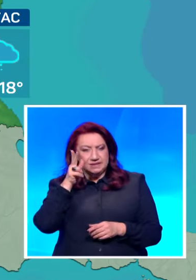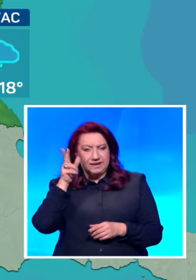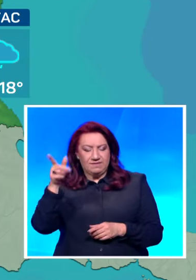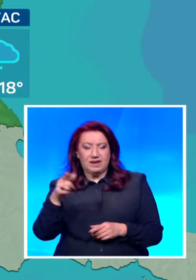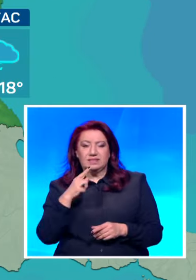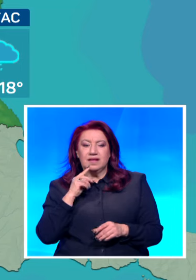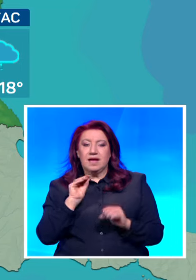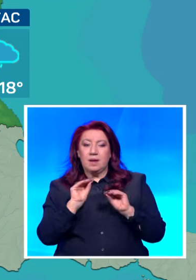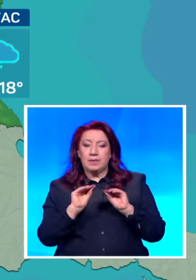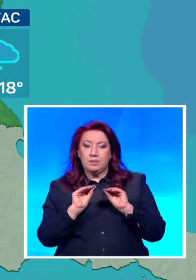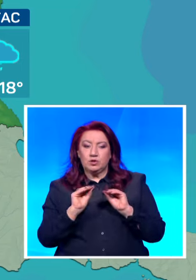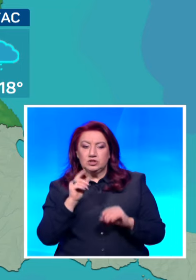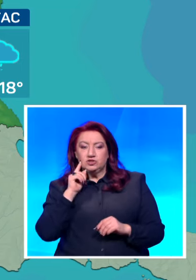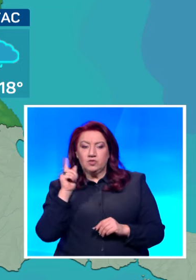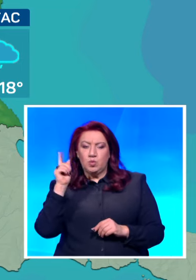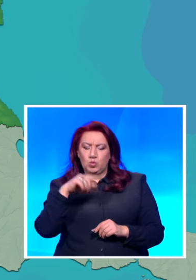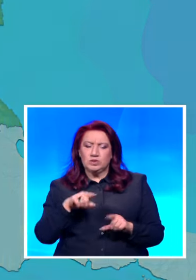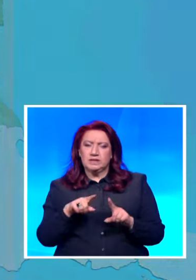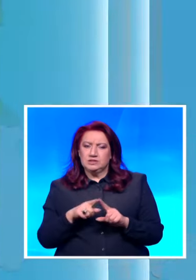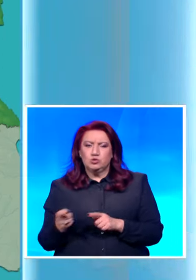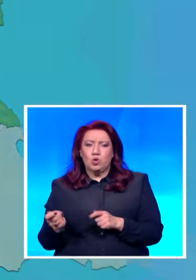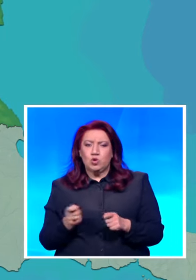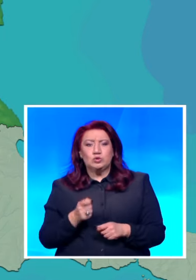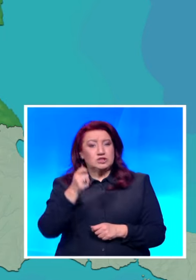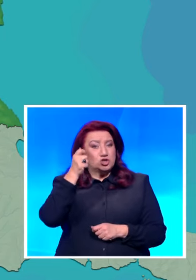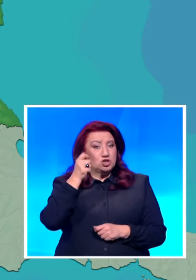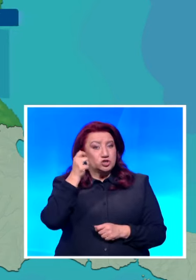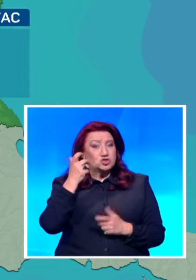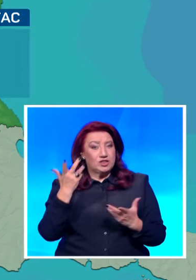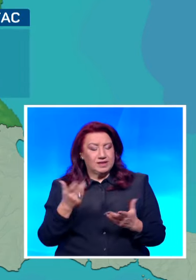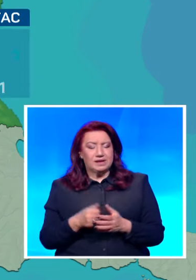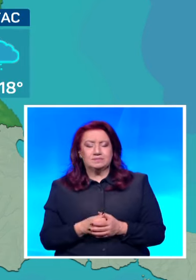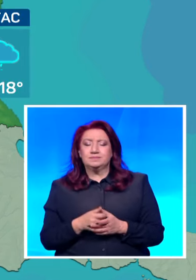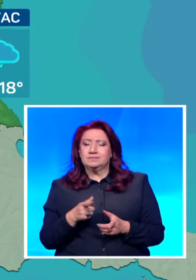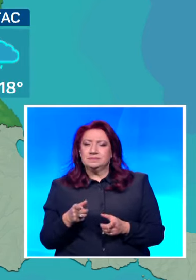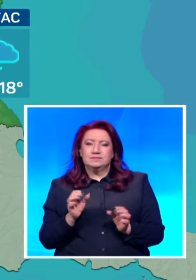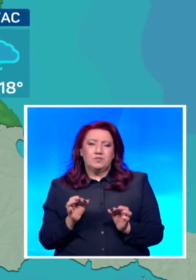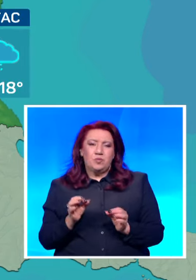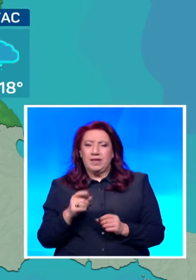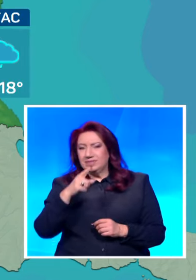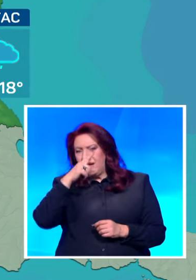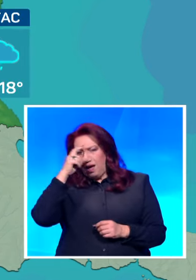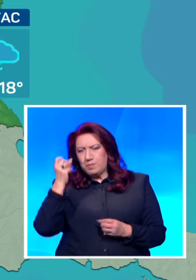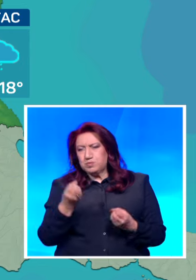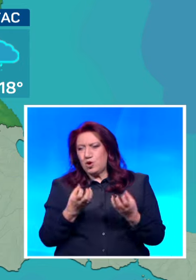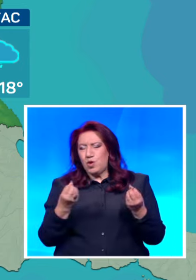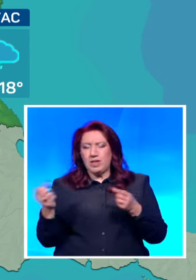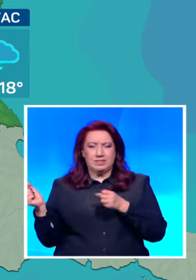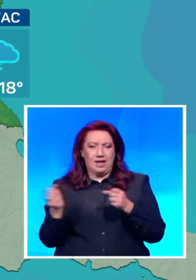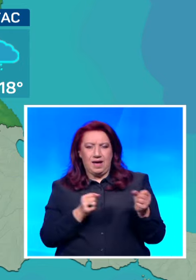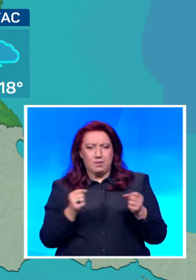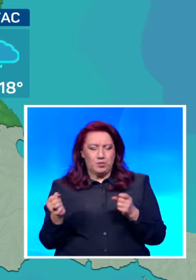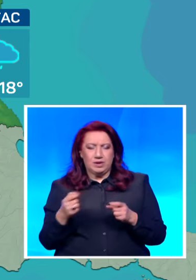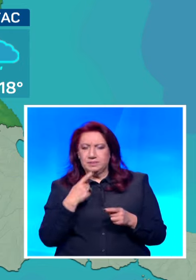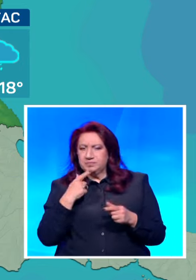Препоръчам ви утре също да имате чадър под ръка. И докато сме в сезона на пролетните бури, прогнозата за космическото време е успокояваща.